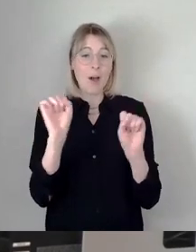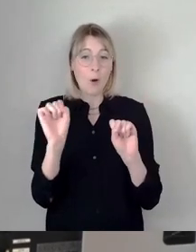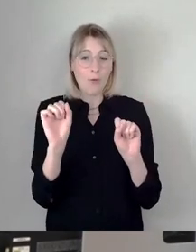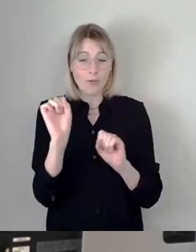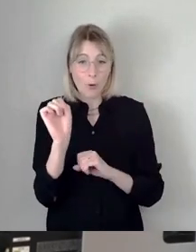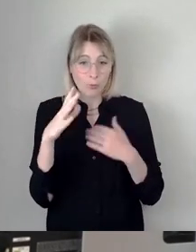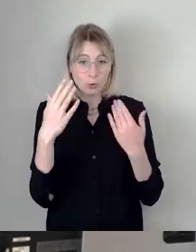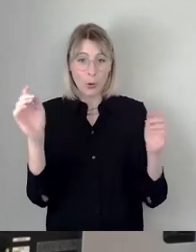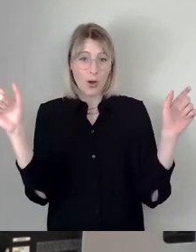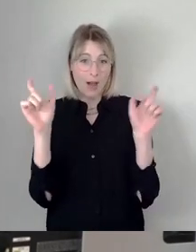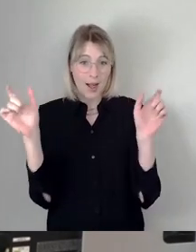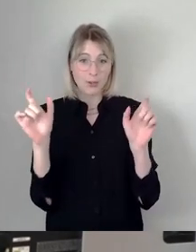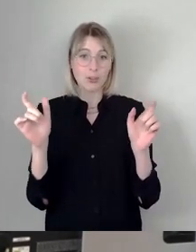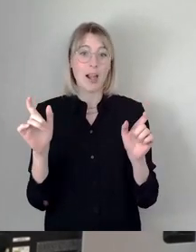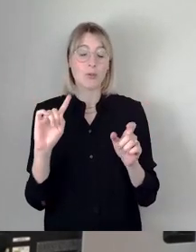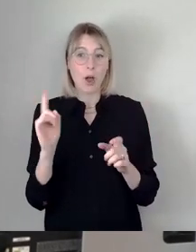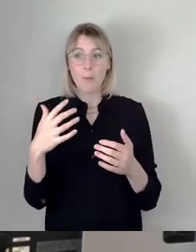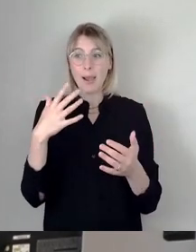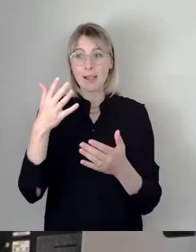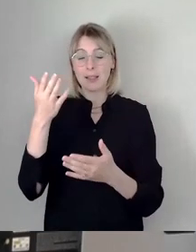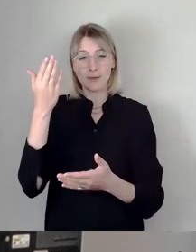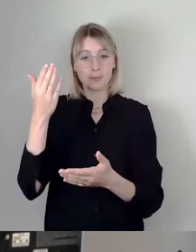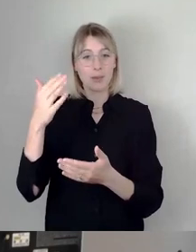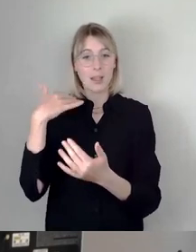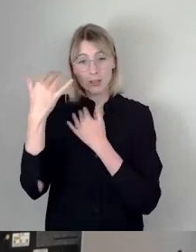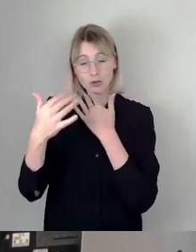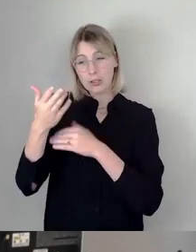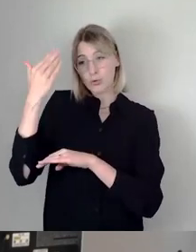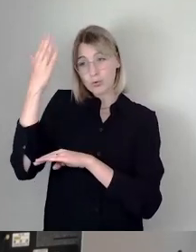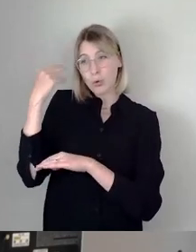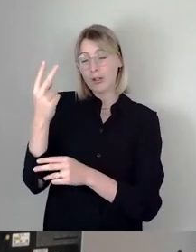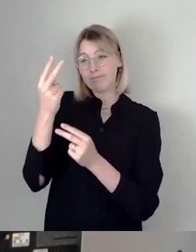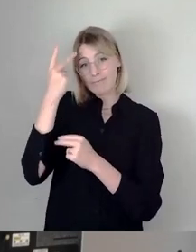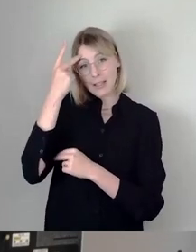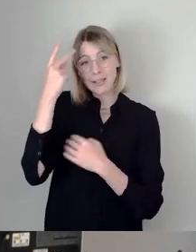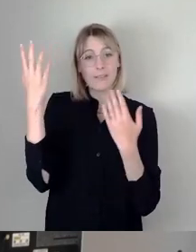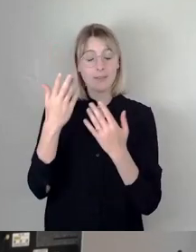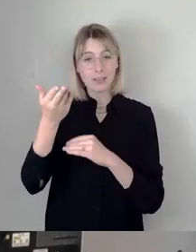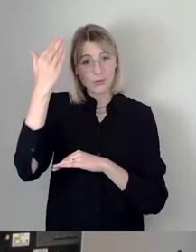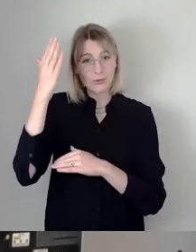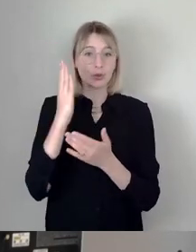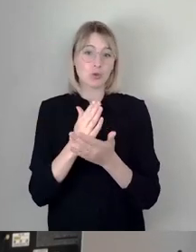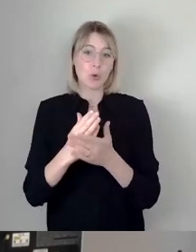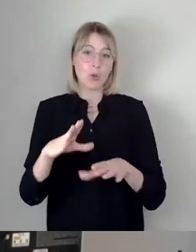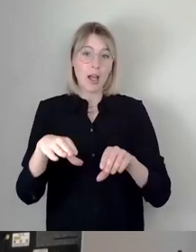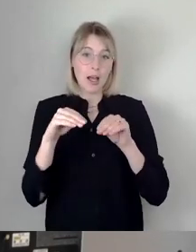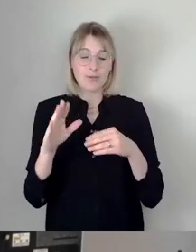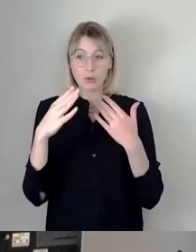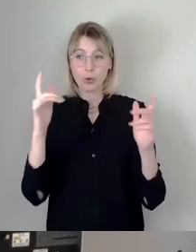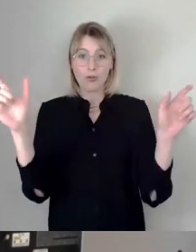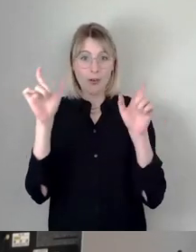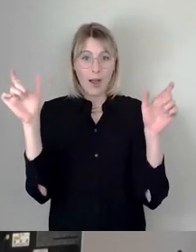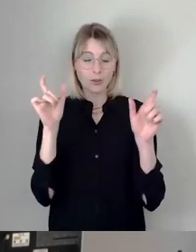vielleicht auch noch mal ein kleines Stück in der Geschichte zurückgehen und daran erinnern, dass wir schon zeitig angefangen haben, uns um solche Events vor dem